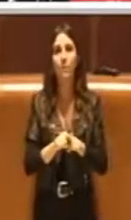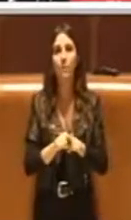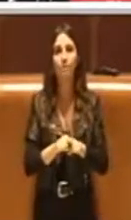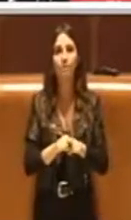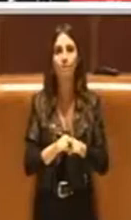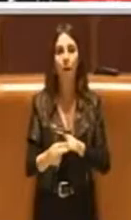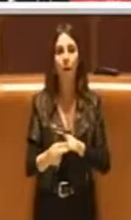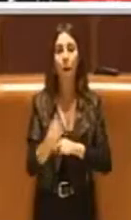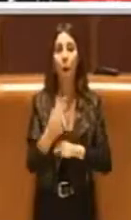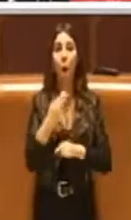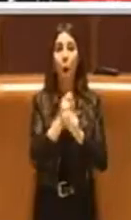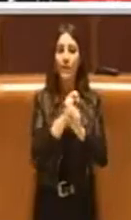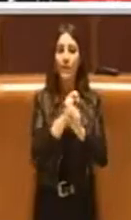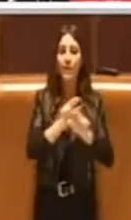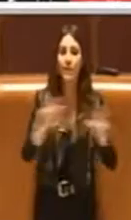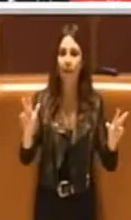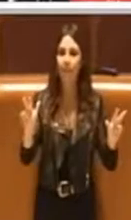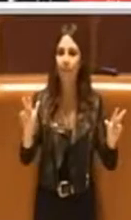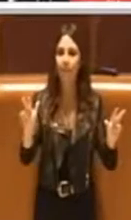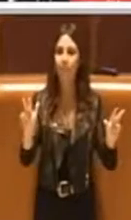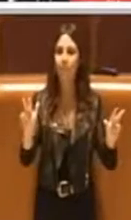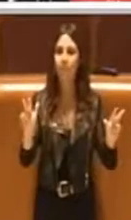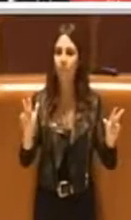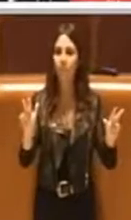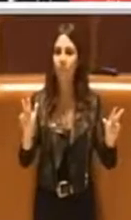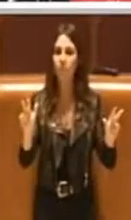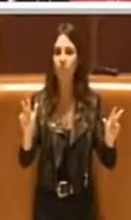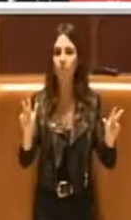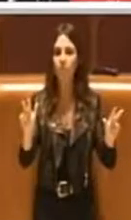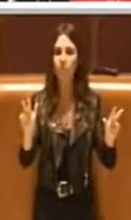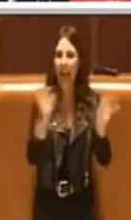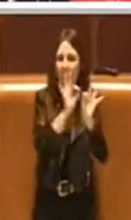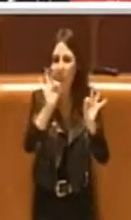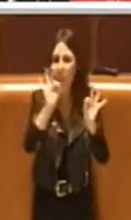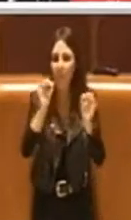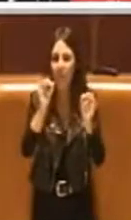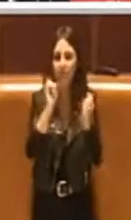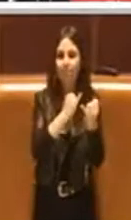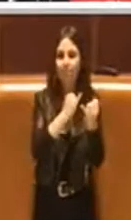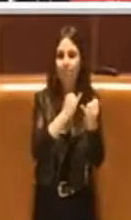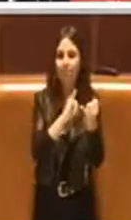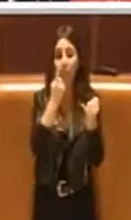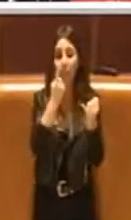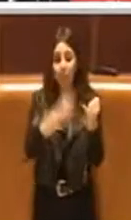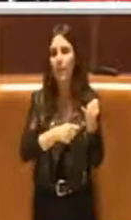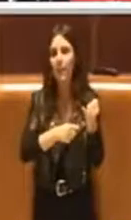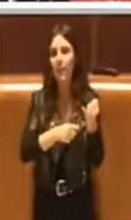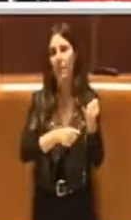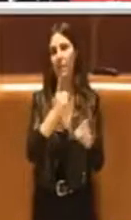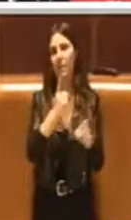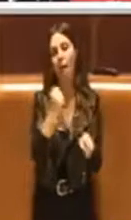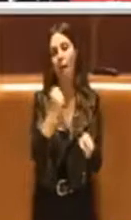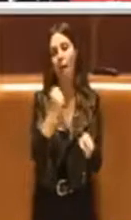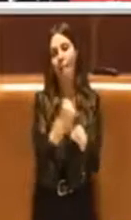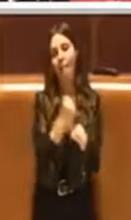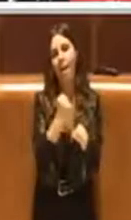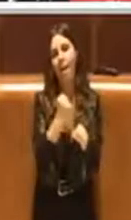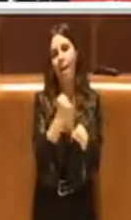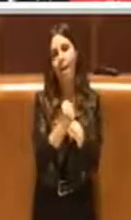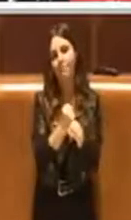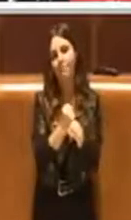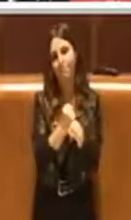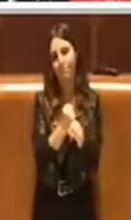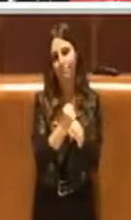alcune particolarità su cui è doveroso lavorare in questi